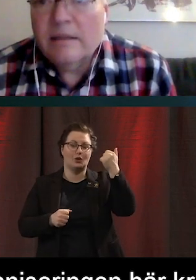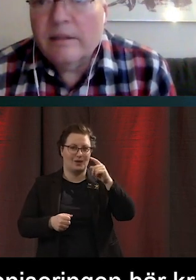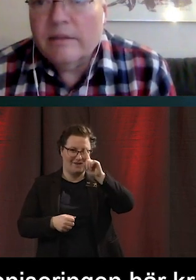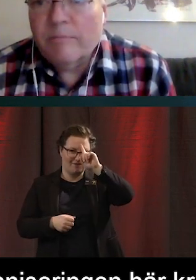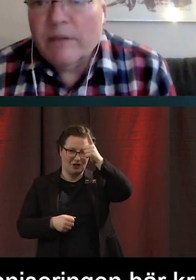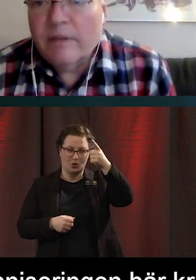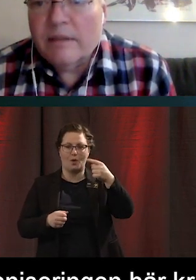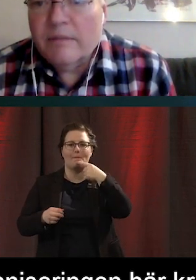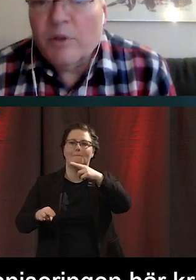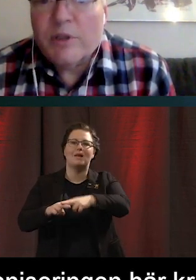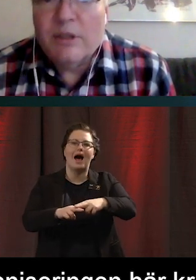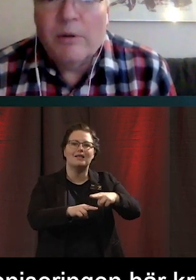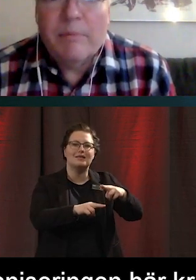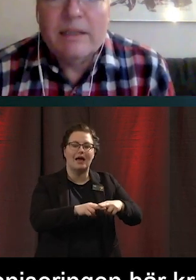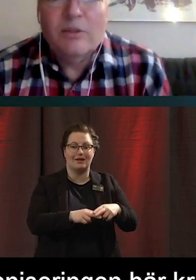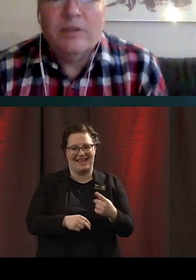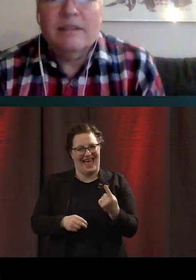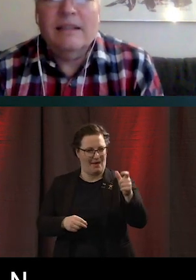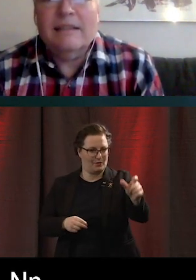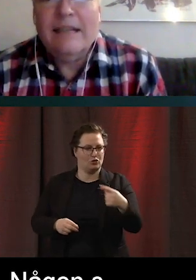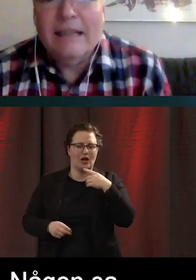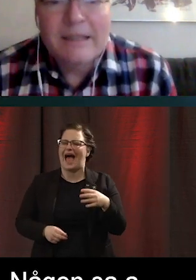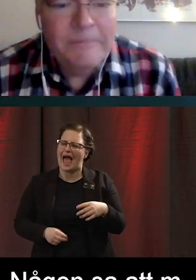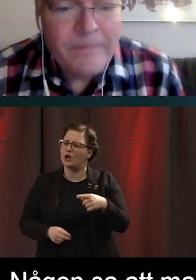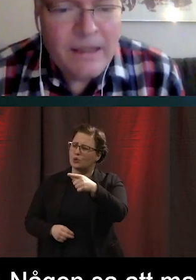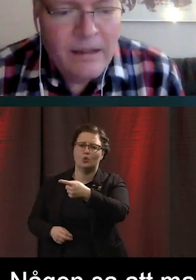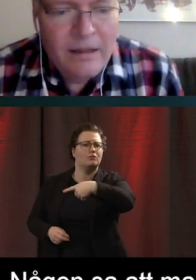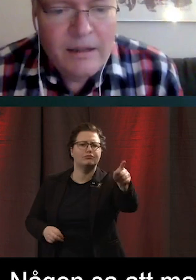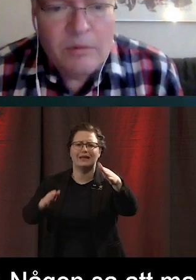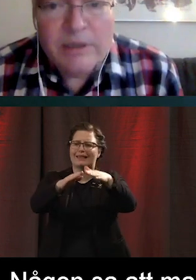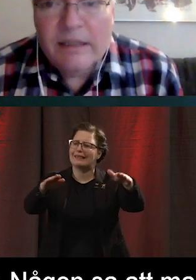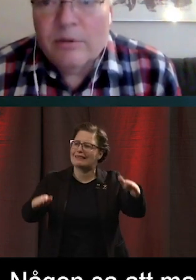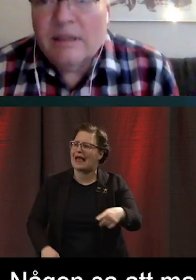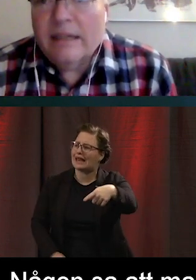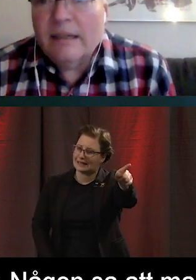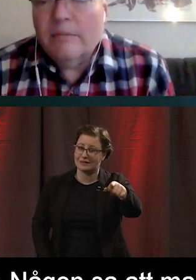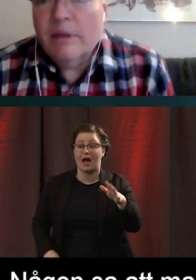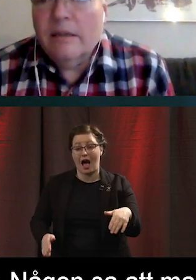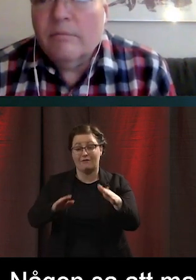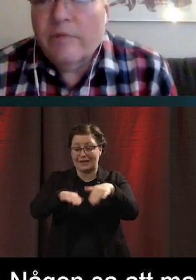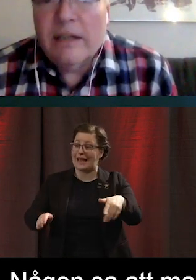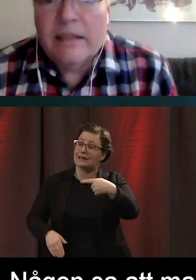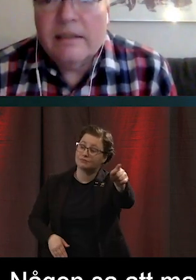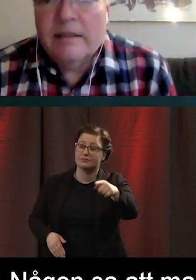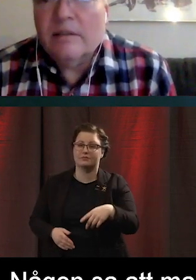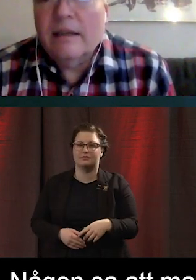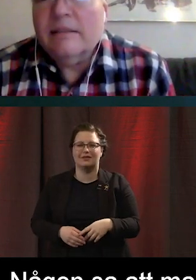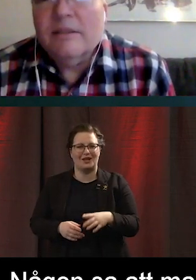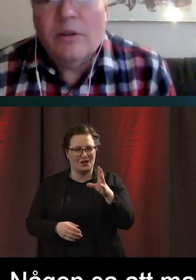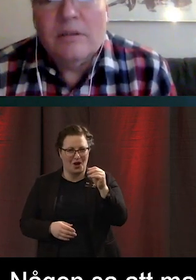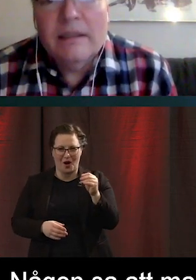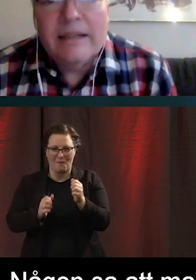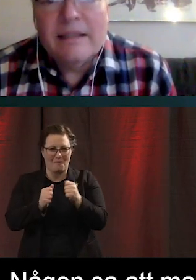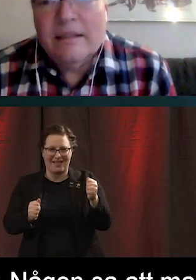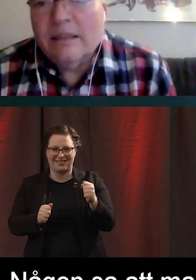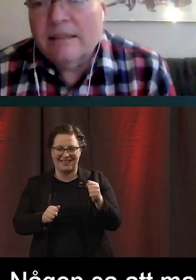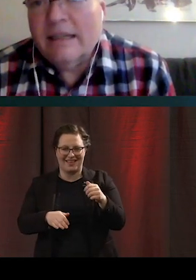platser. Det var någon som sa att man ska ta sig till ett tält. Att de har ställt ut ett tält. Men färdtjänsten kan inte